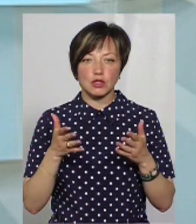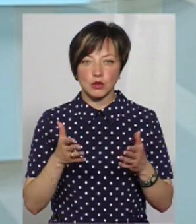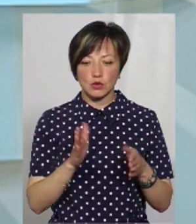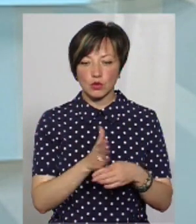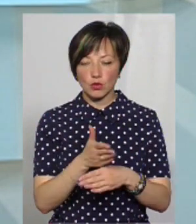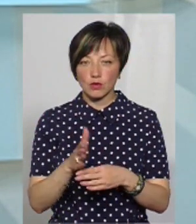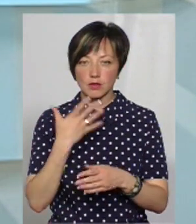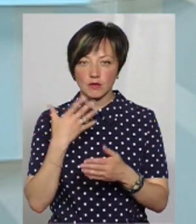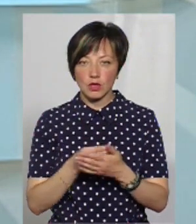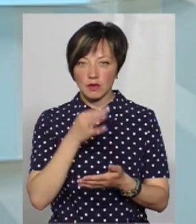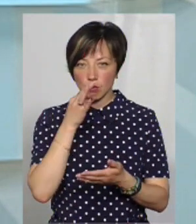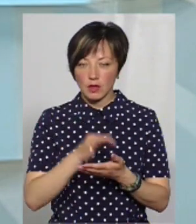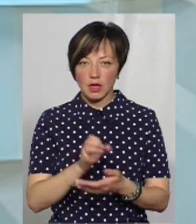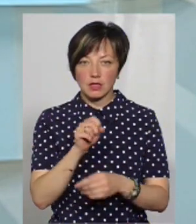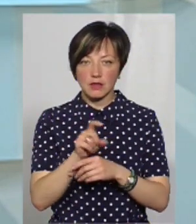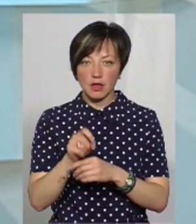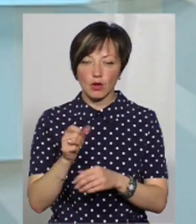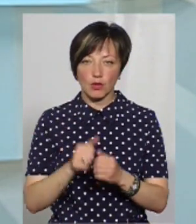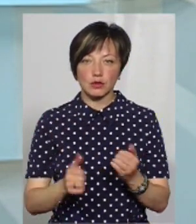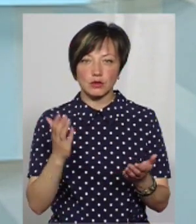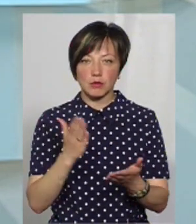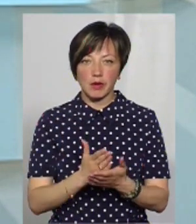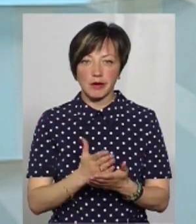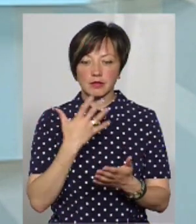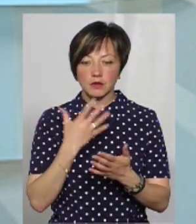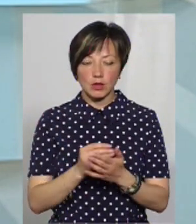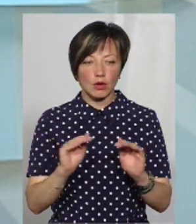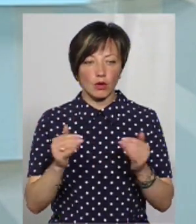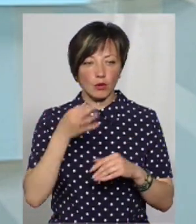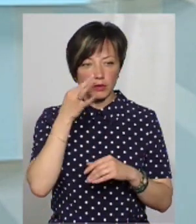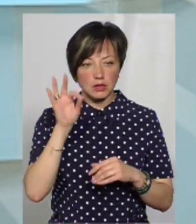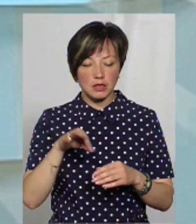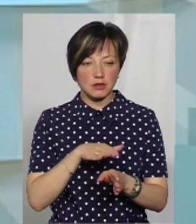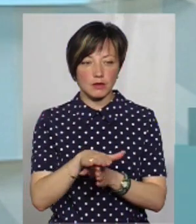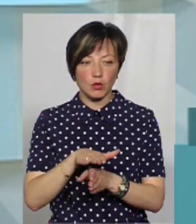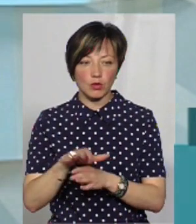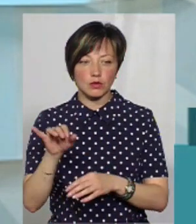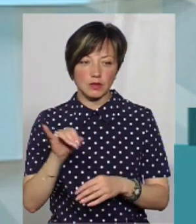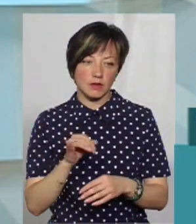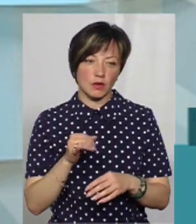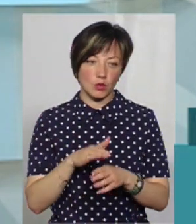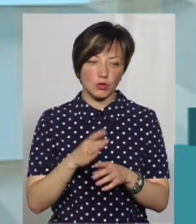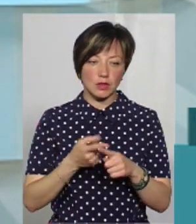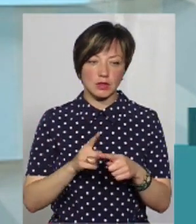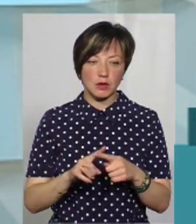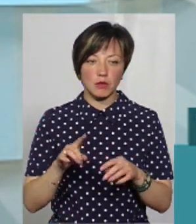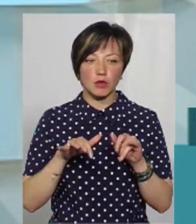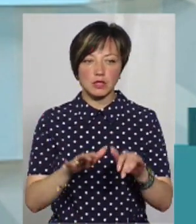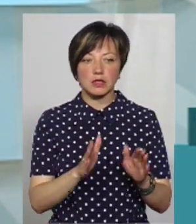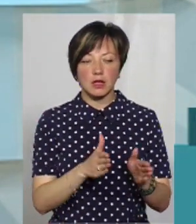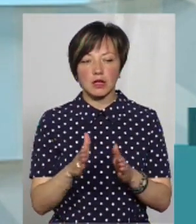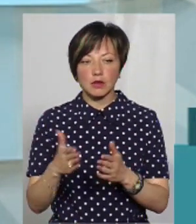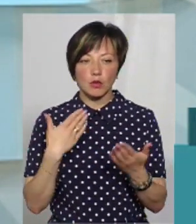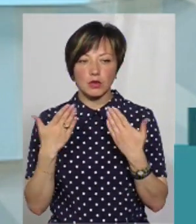структуризовані свої відповідальні завдання. Кожен має в межах своєї компетенції їх виконувати і виконує. Тобто процес